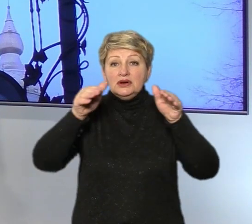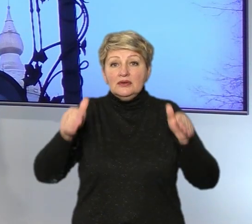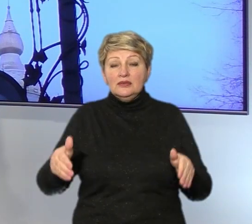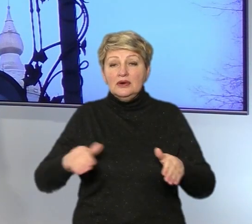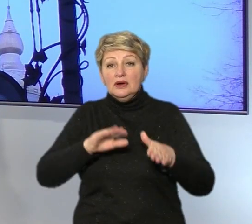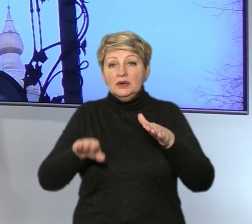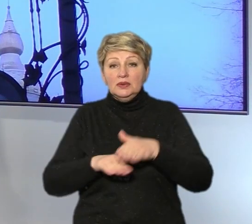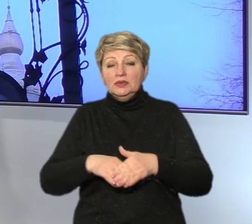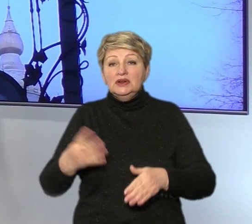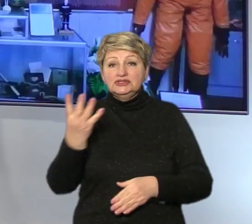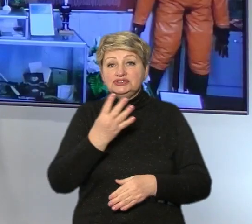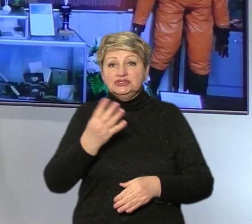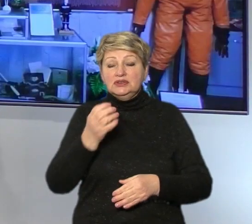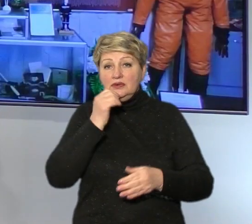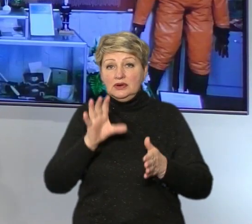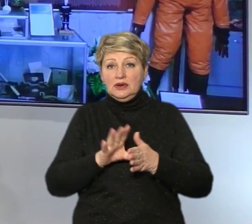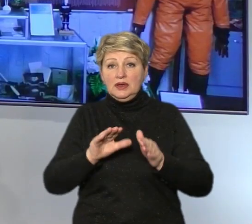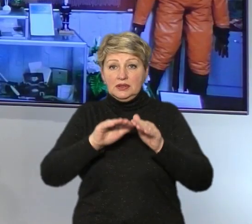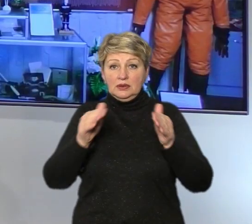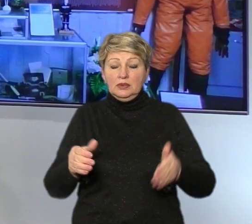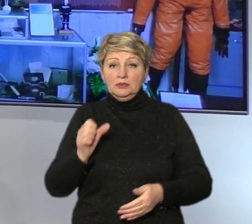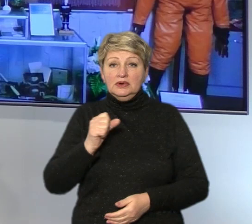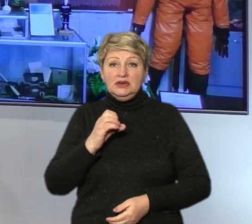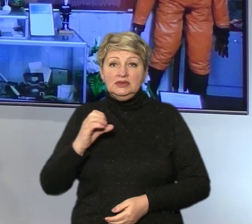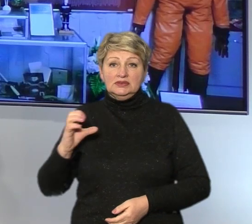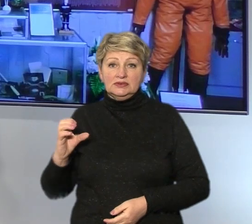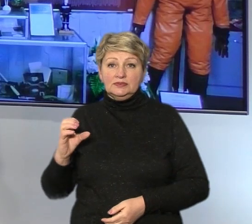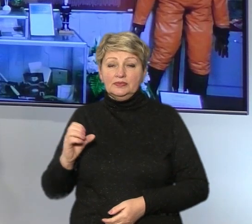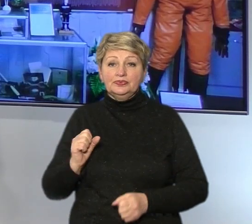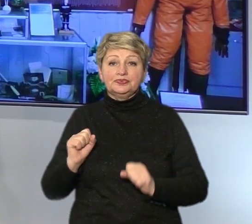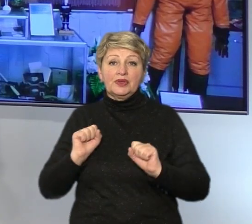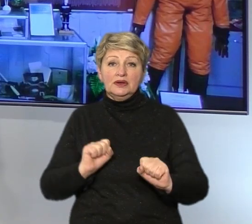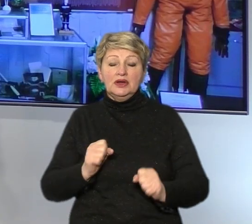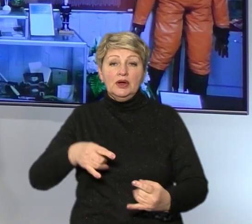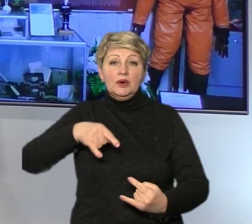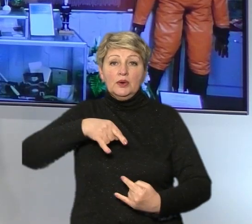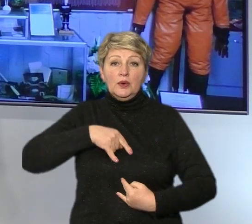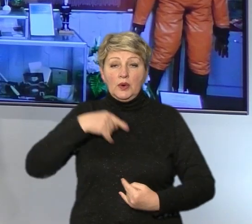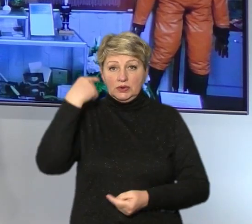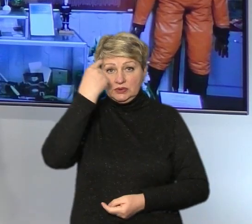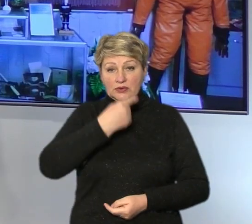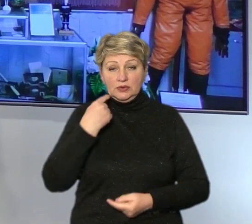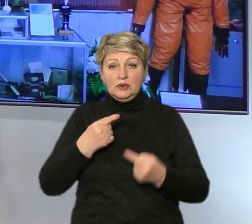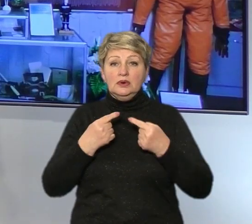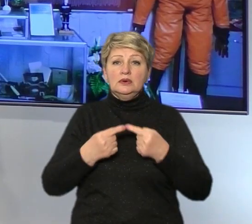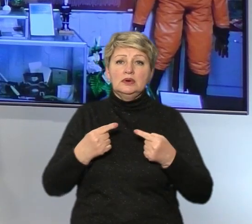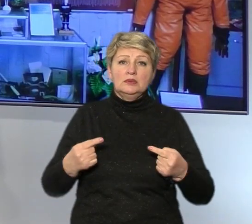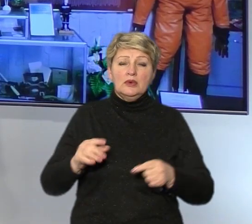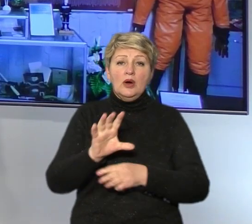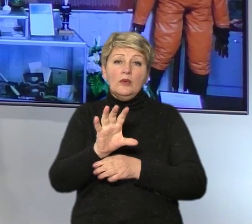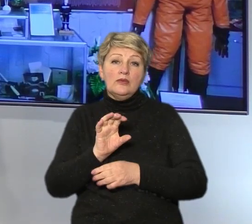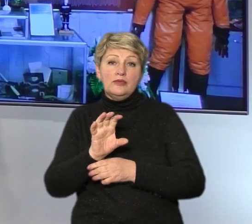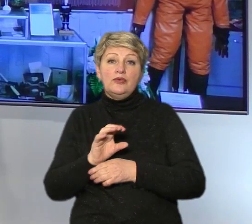енергоблоком АЕС. Захисні костюми, особисті речі та фото ліквідаторів аварії на